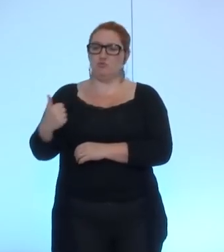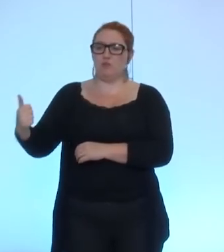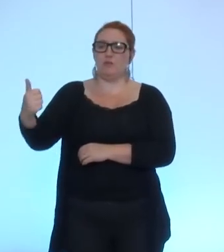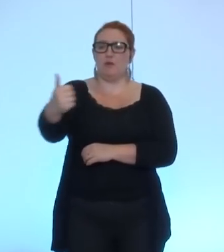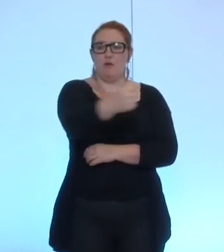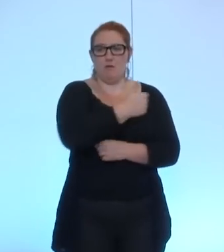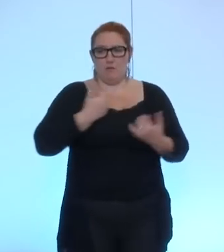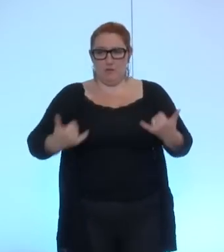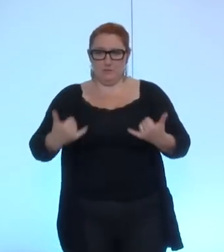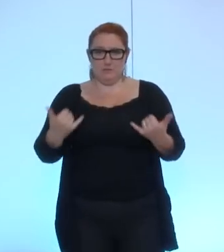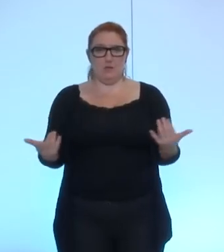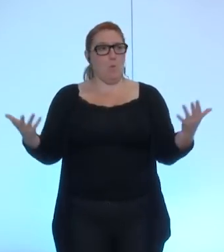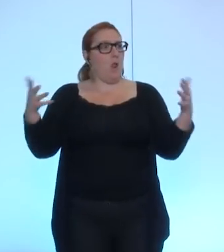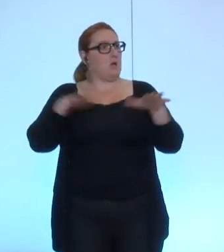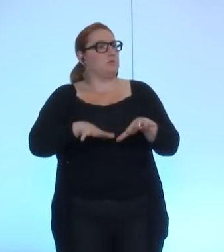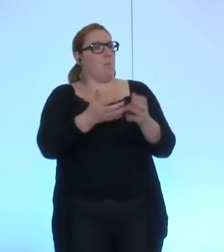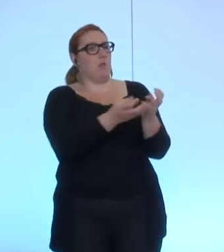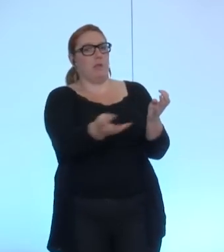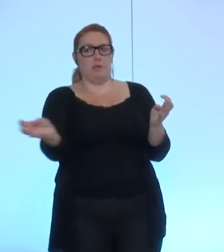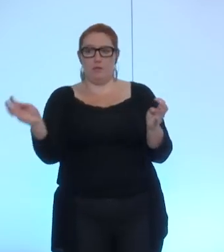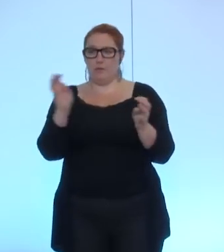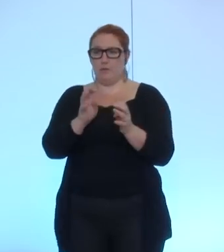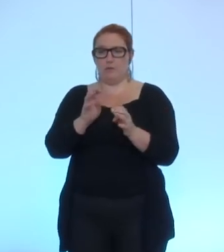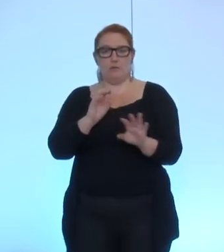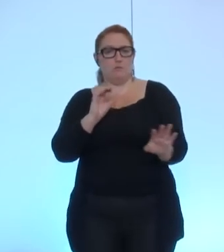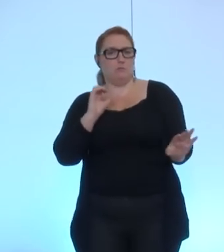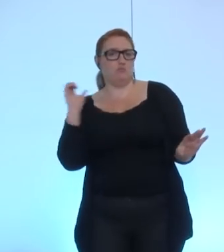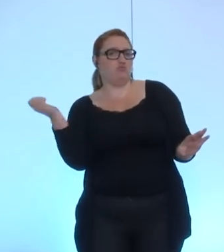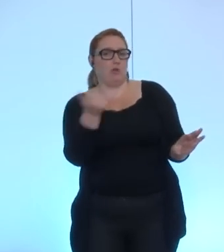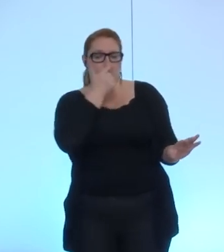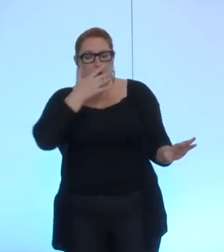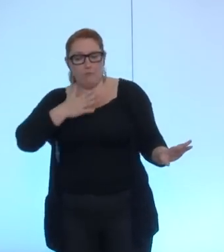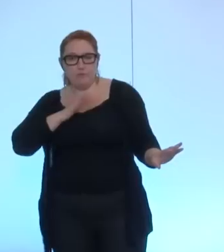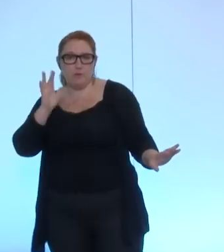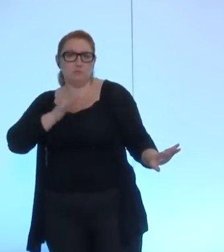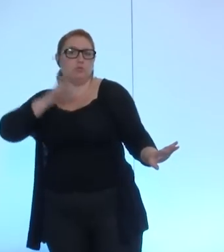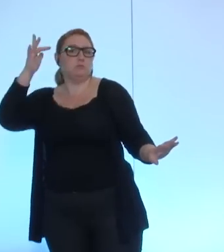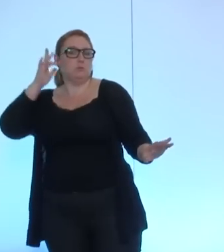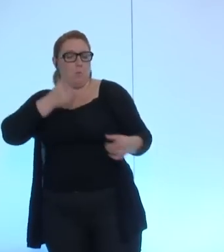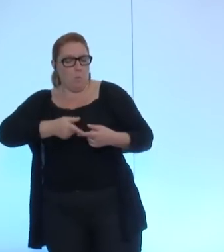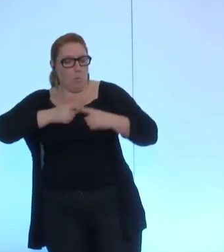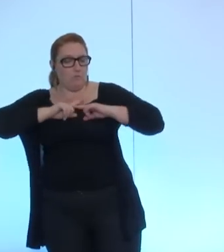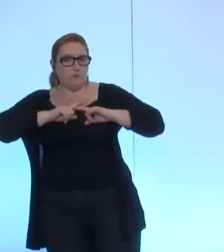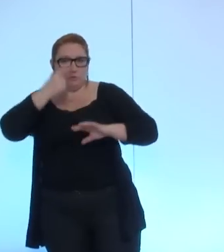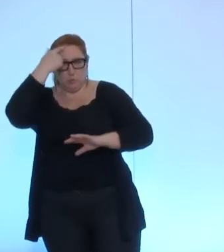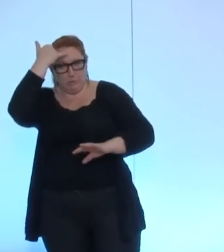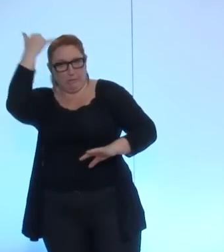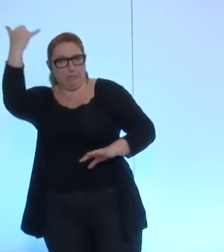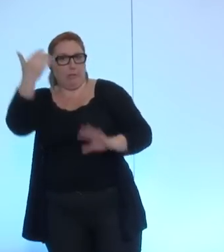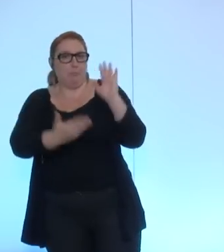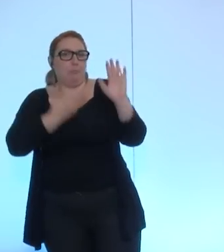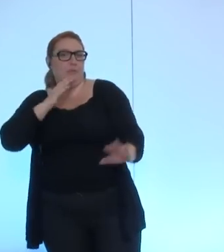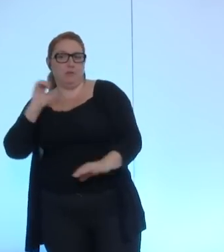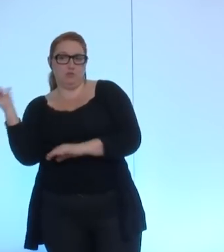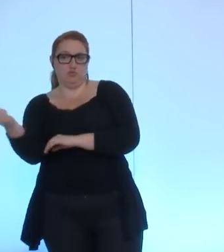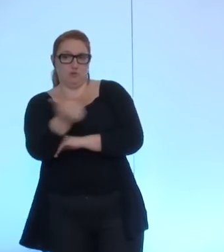dans cette assemblée a sur les affaires du monde sa sensibilité ses convictions propres qui sont